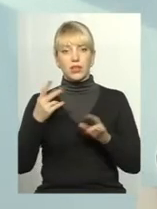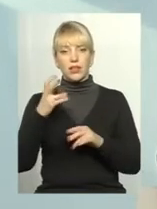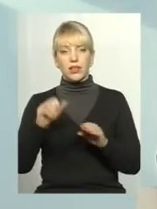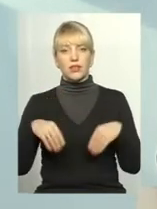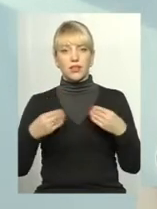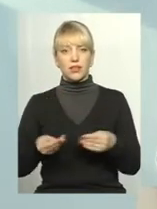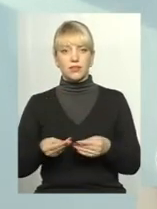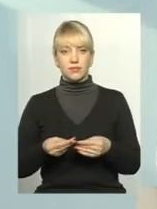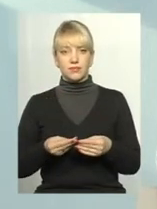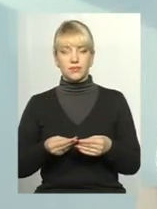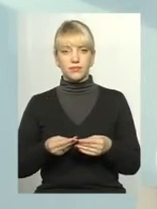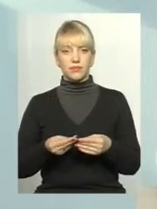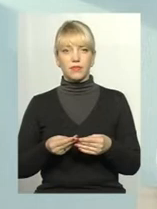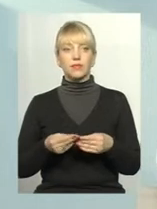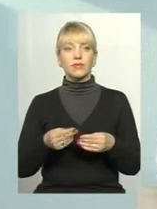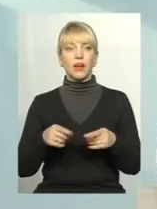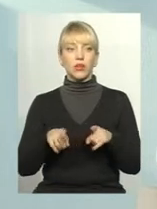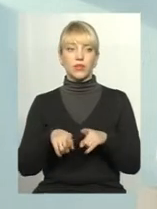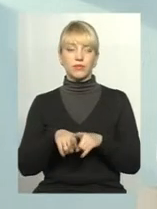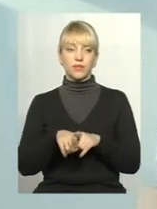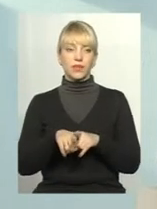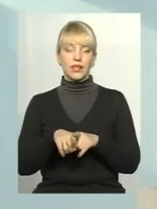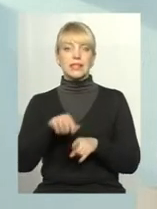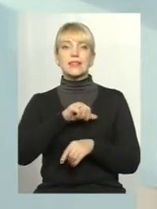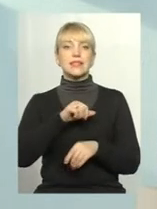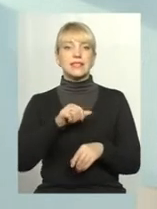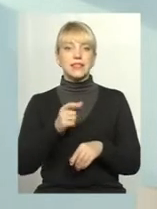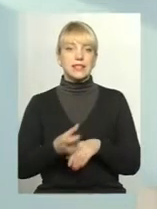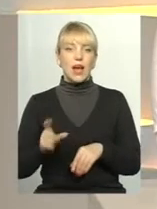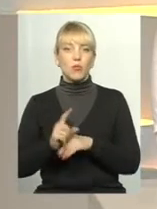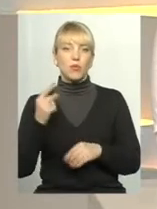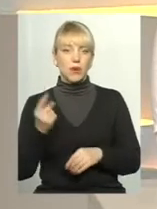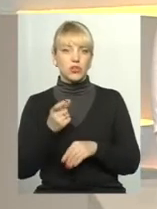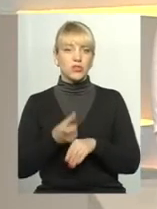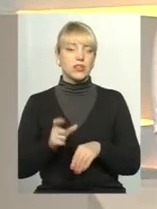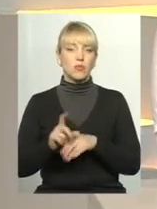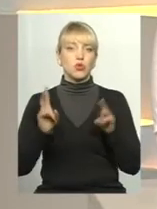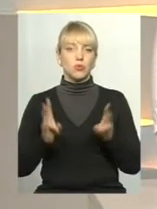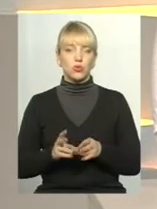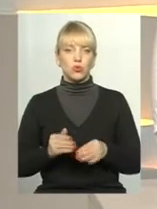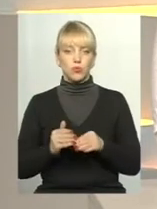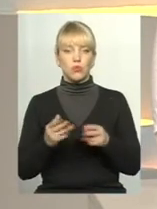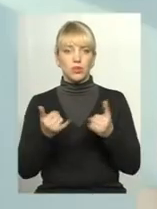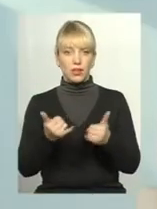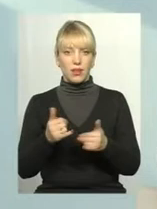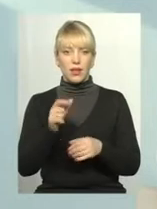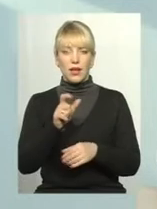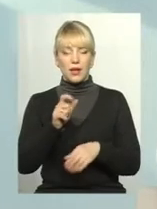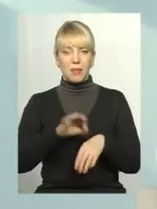надання такої от першої, самої необхідної допомоги для пацієнтів. Це